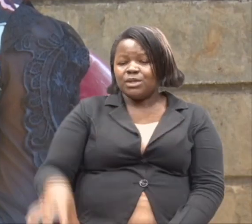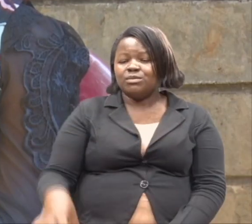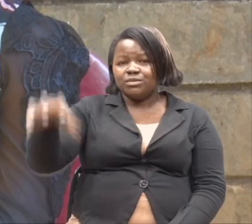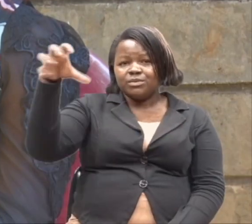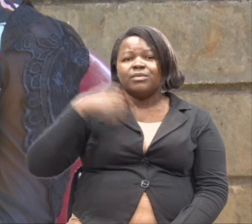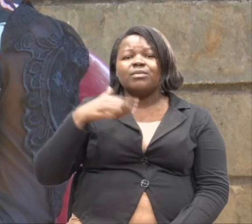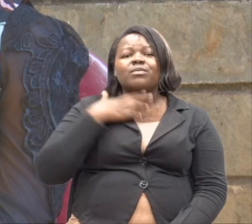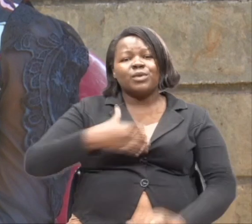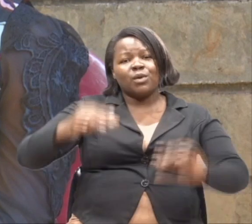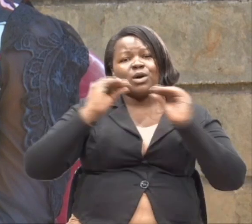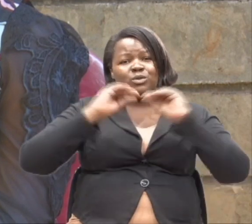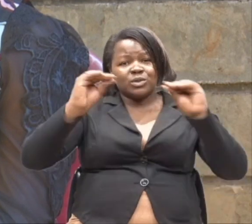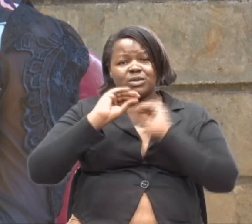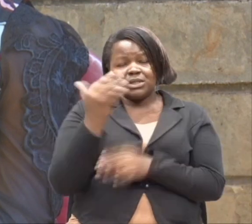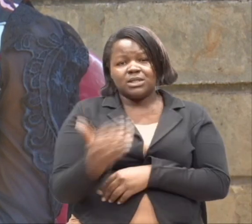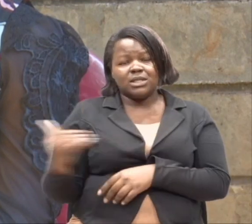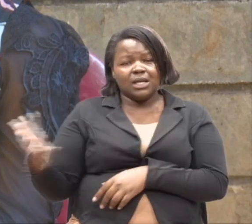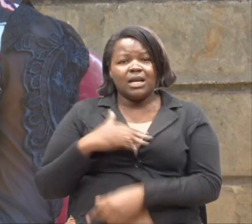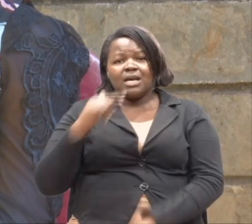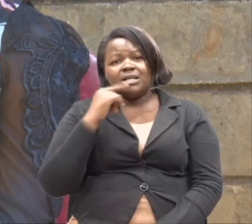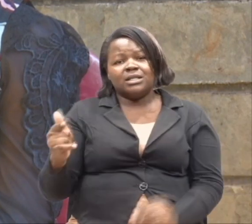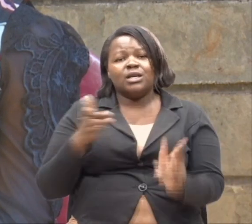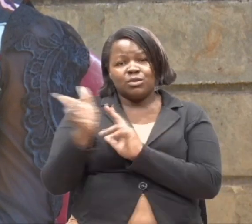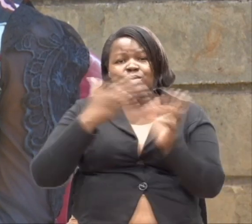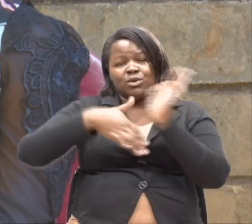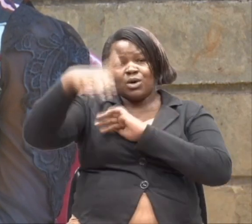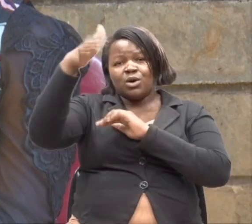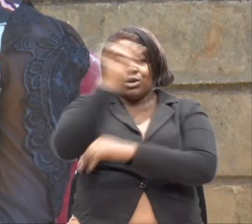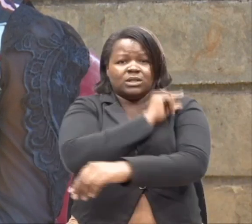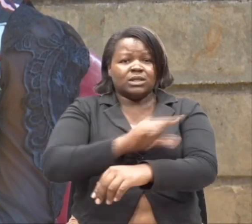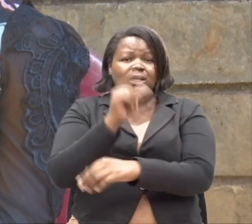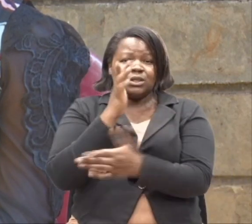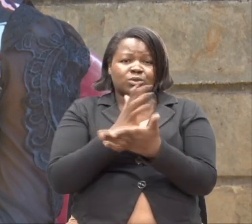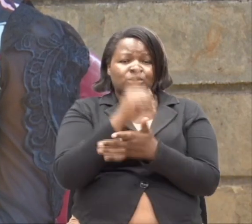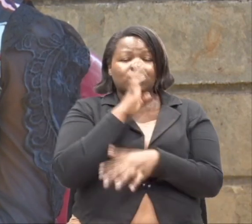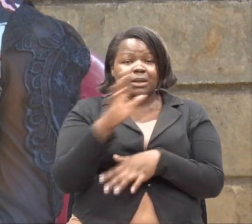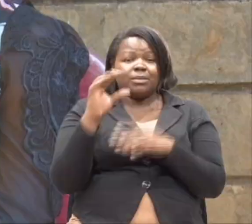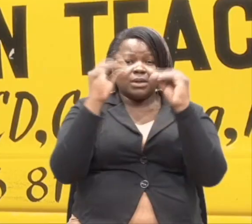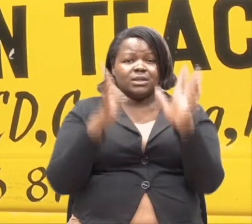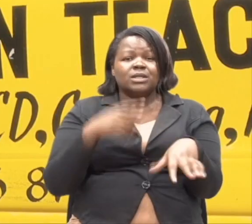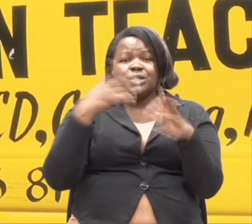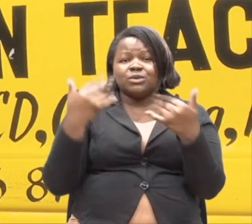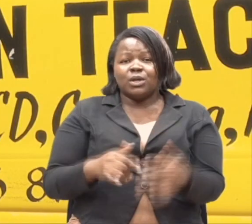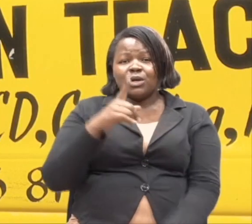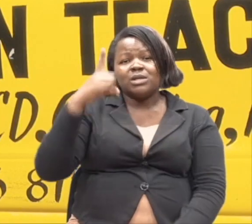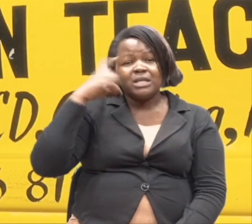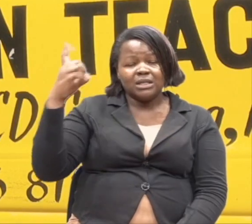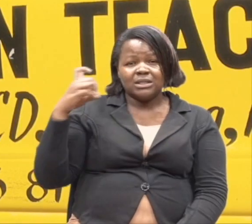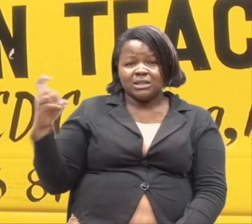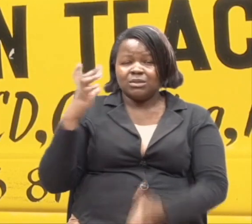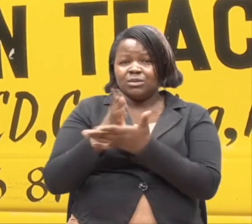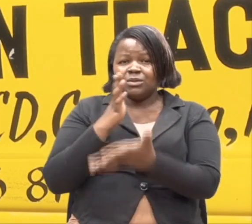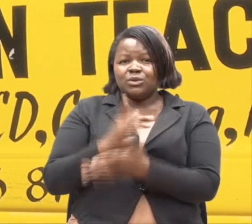natamani kusumesha watoto natamani. Nika muambia kwa neema ya mungu siku moja utakuwa mwalimu. Kwa hivyo hii njozi pali